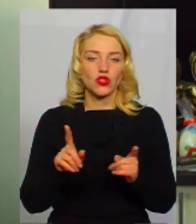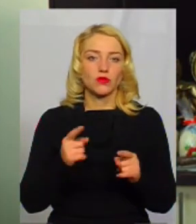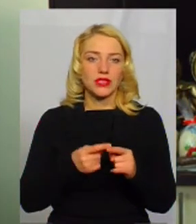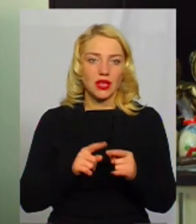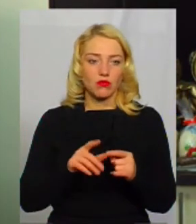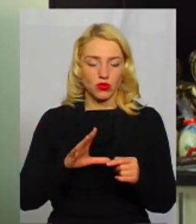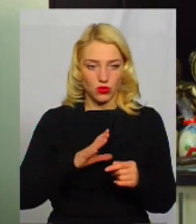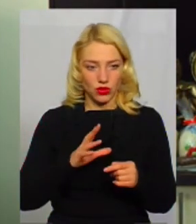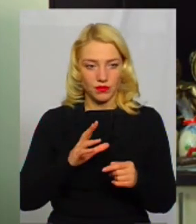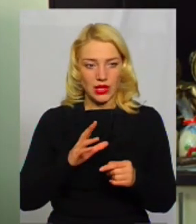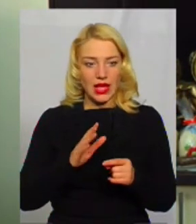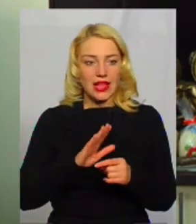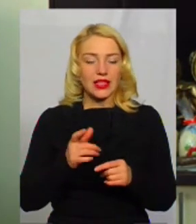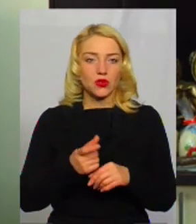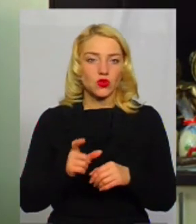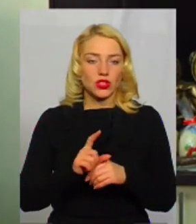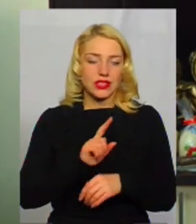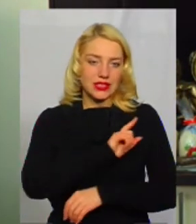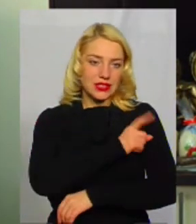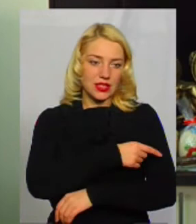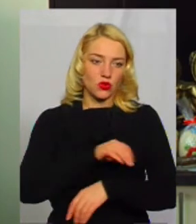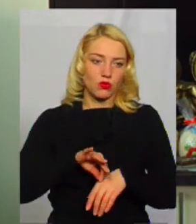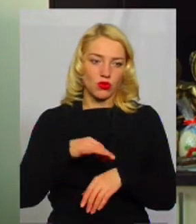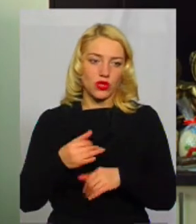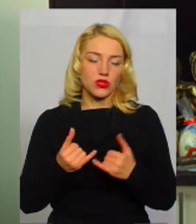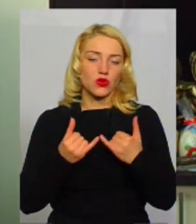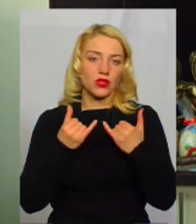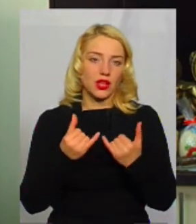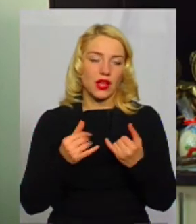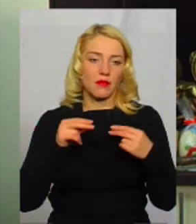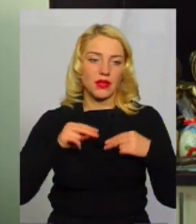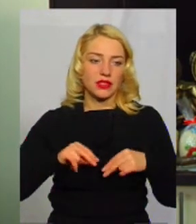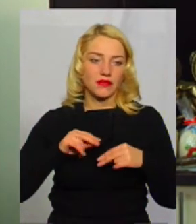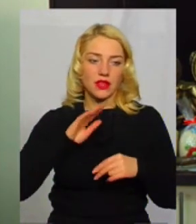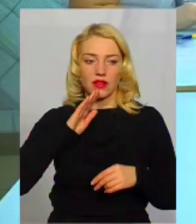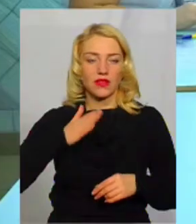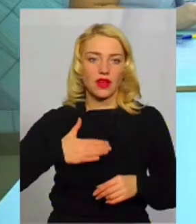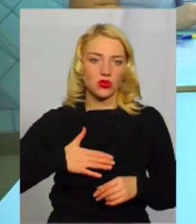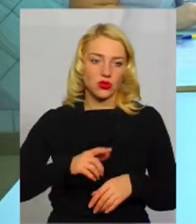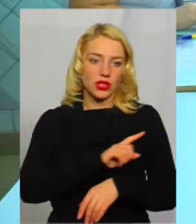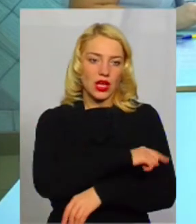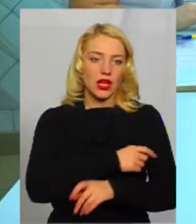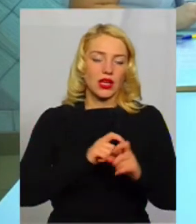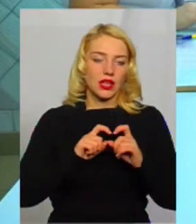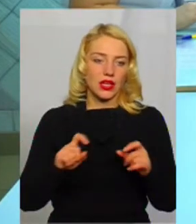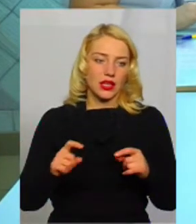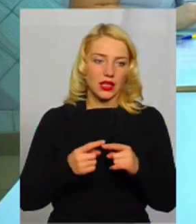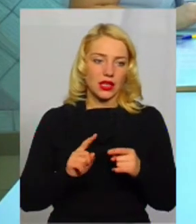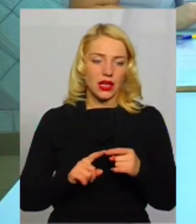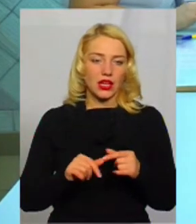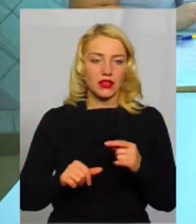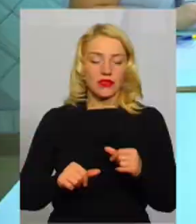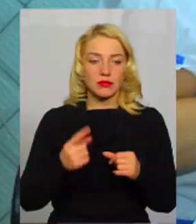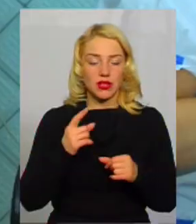не дуже сильно болісно для працівників нашої лікарні. На нову форму роботи з 1